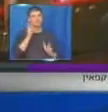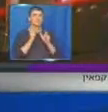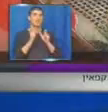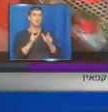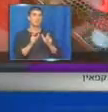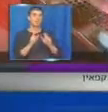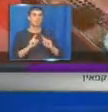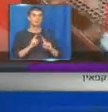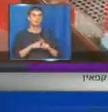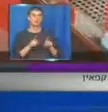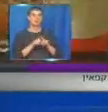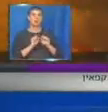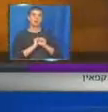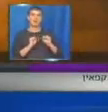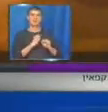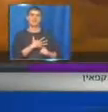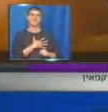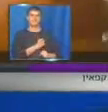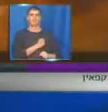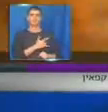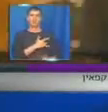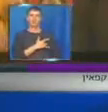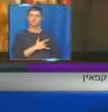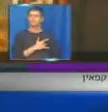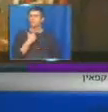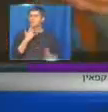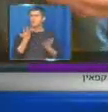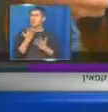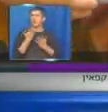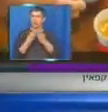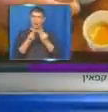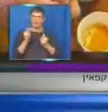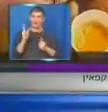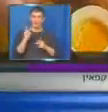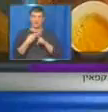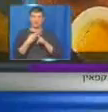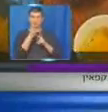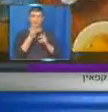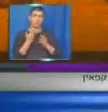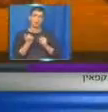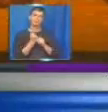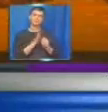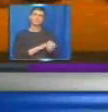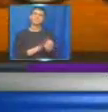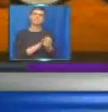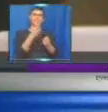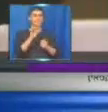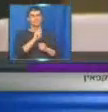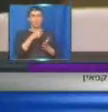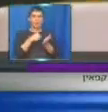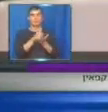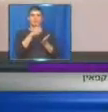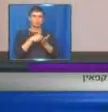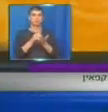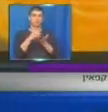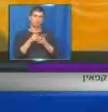אירועי לב ובקדין. איך, באיזה אופן? משהו, לא משהו, אבל הקפאין גורם לכך שזרימת הדם, לא רק כשתמשיך